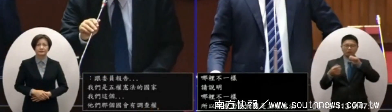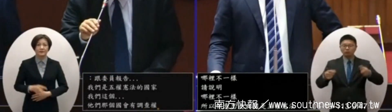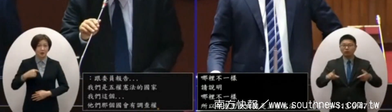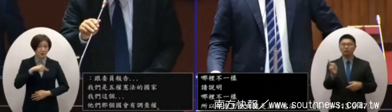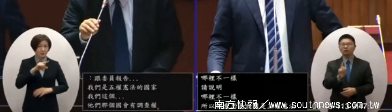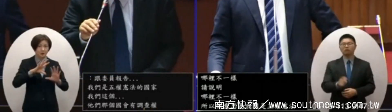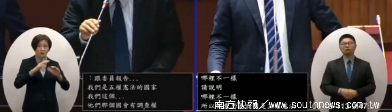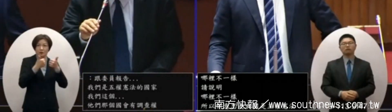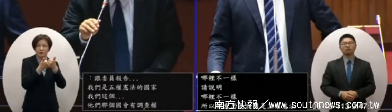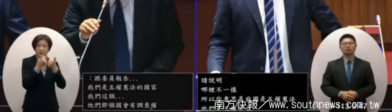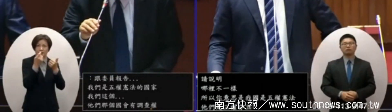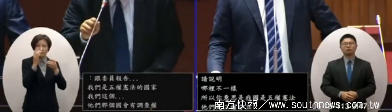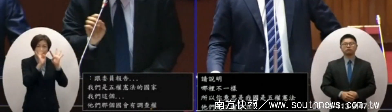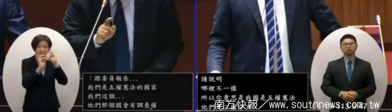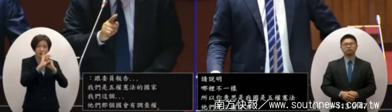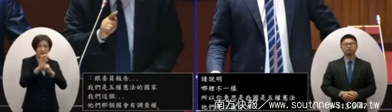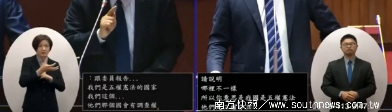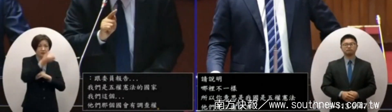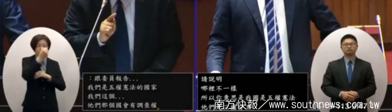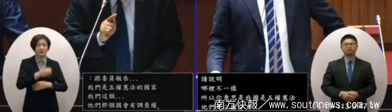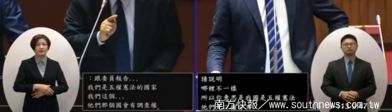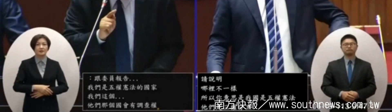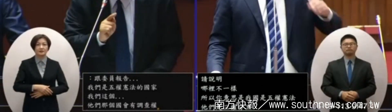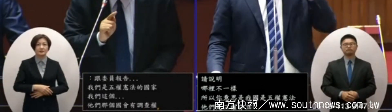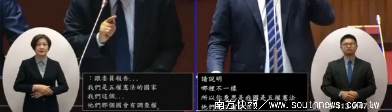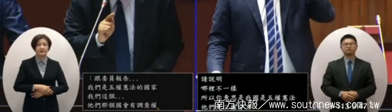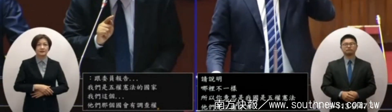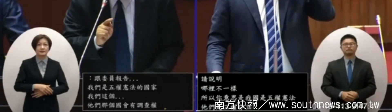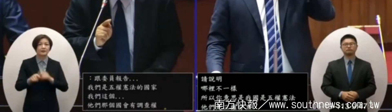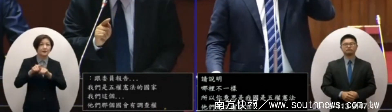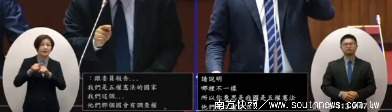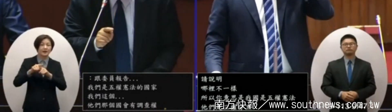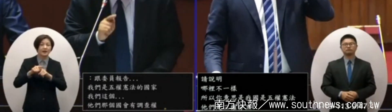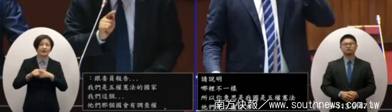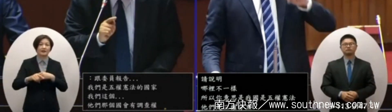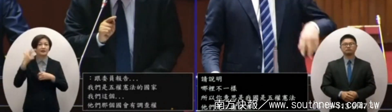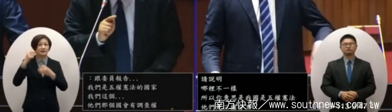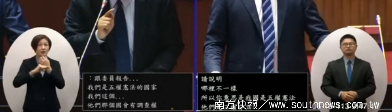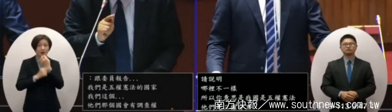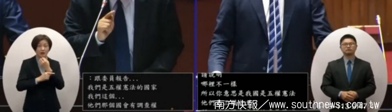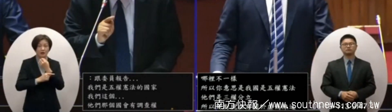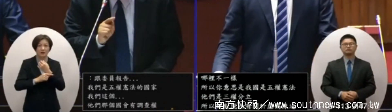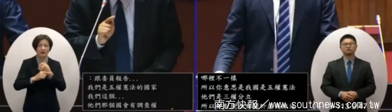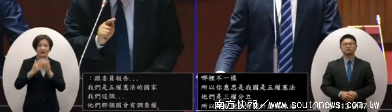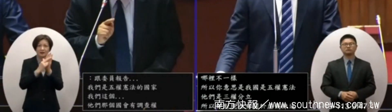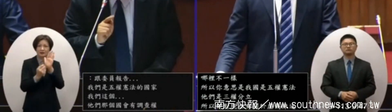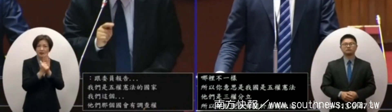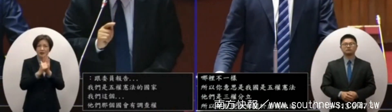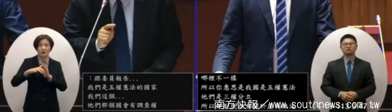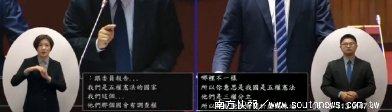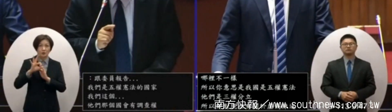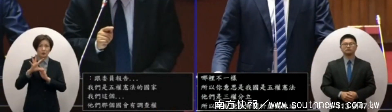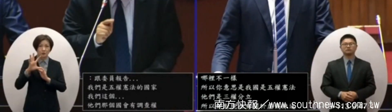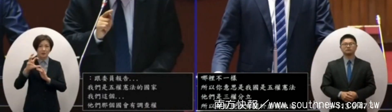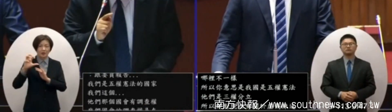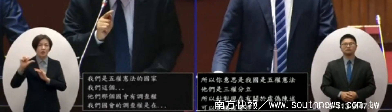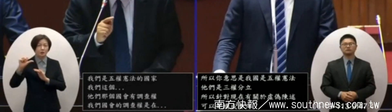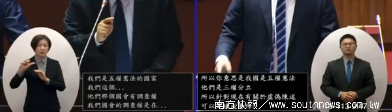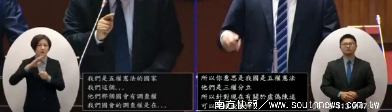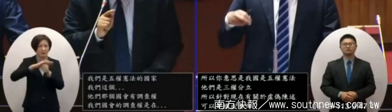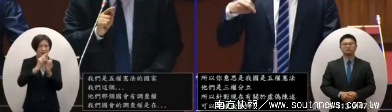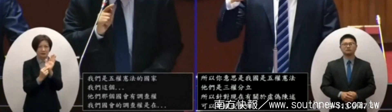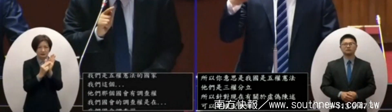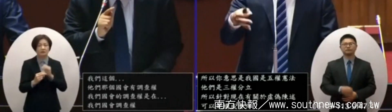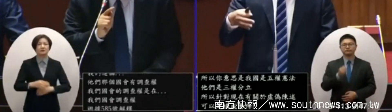我們國會的調查權齁我們國會的調調查權齁在根據他是585號解釋他只是一個補充性的一個權利而已他